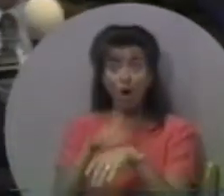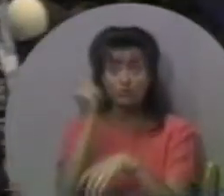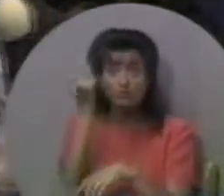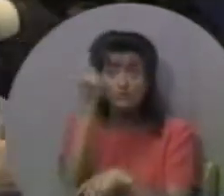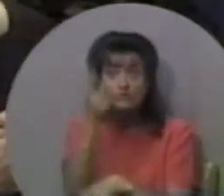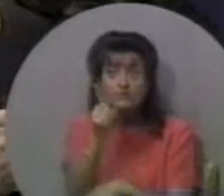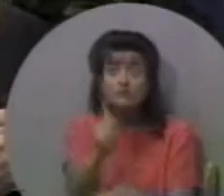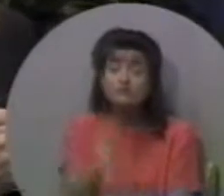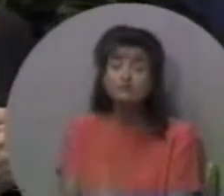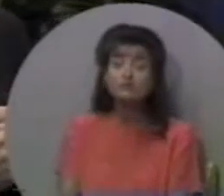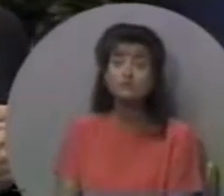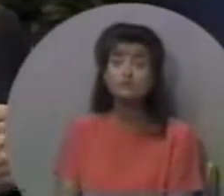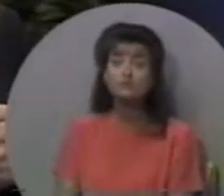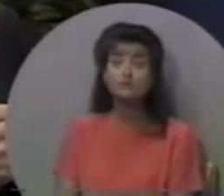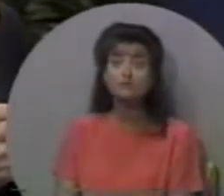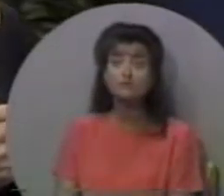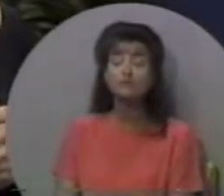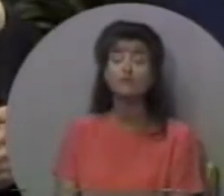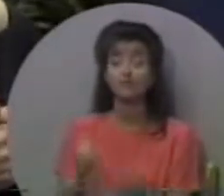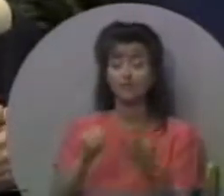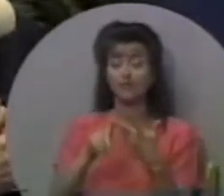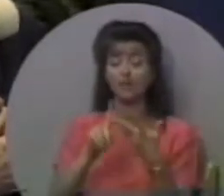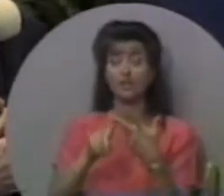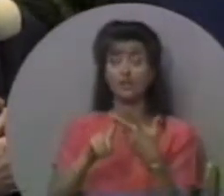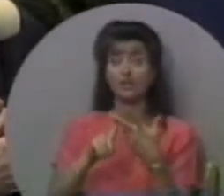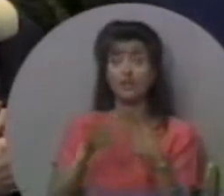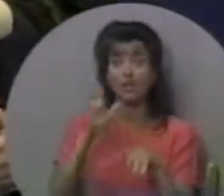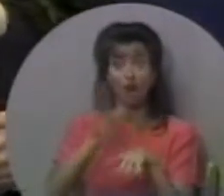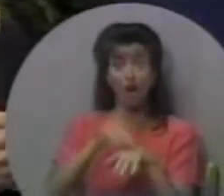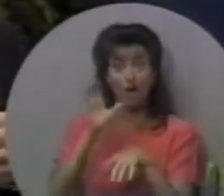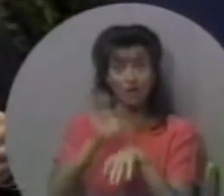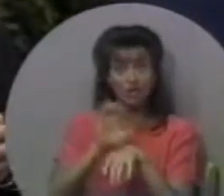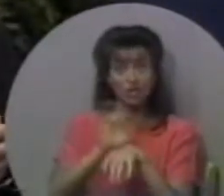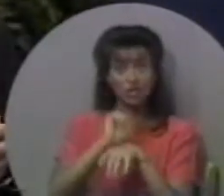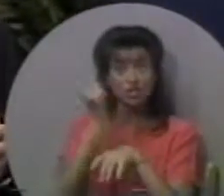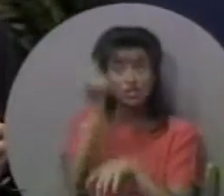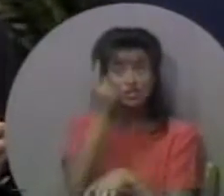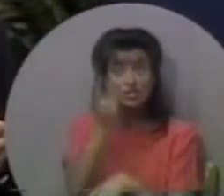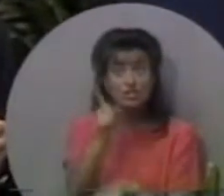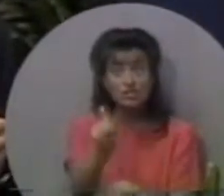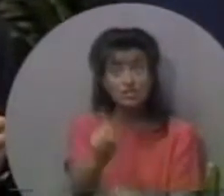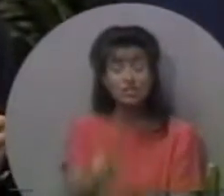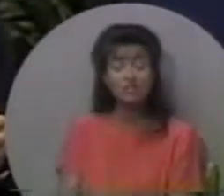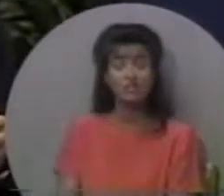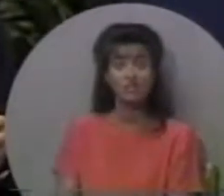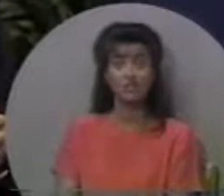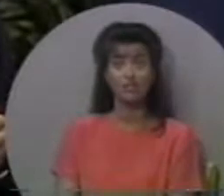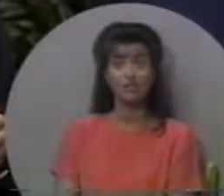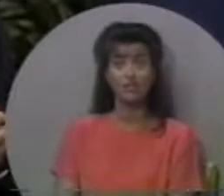розумієте свій поклик? Ви розумієте поклик церкви?